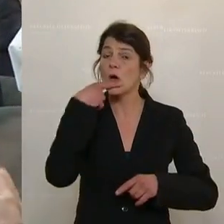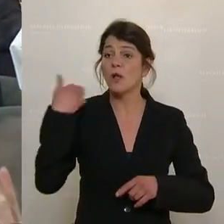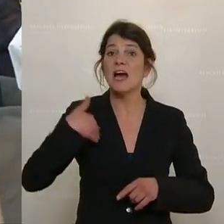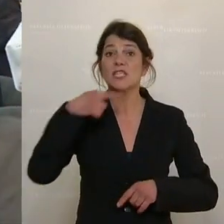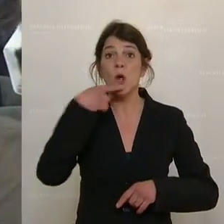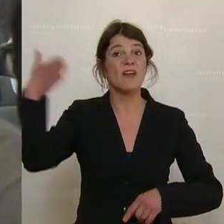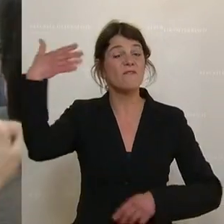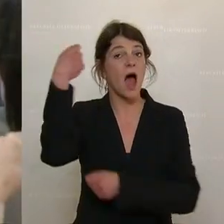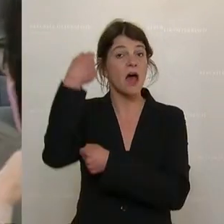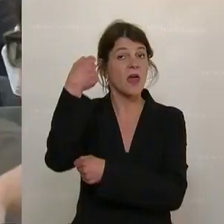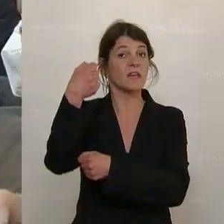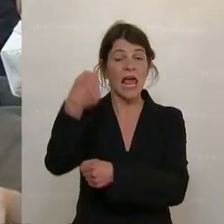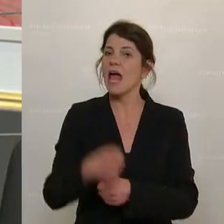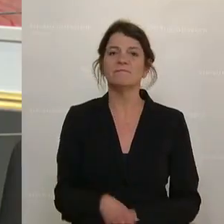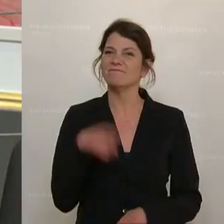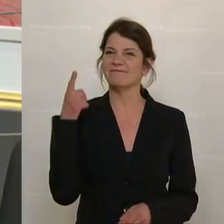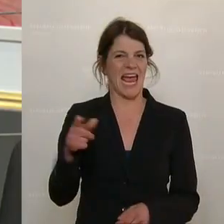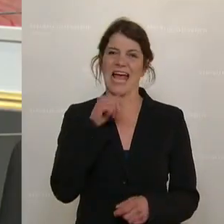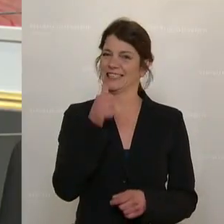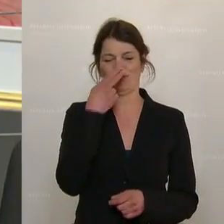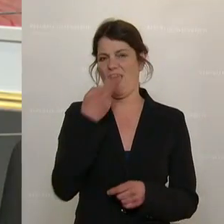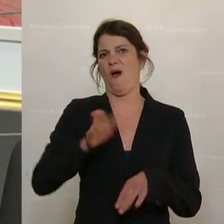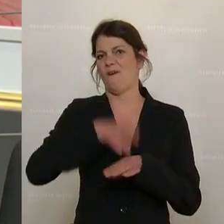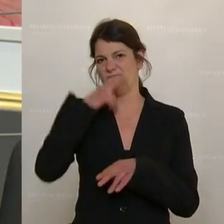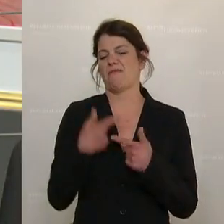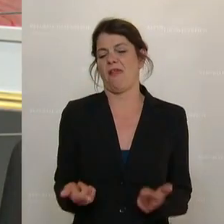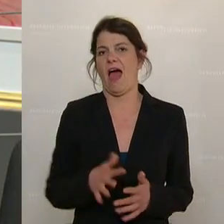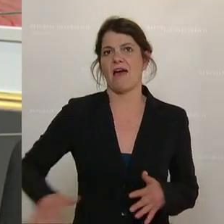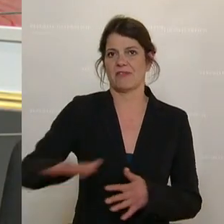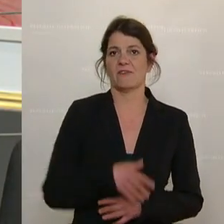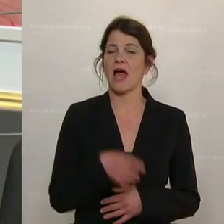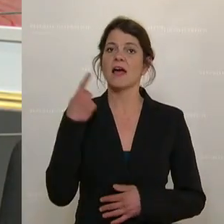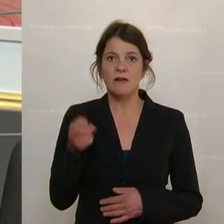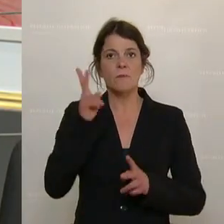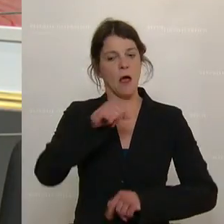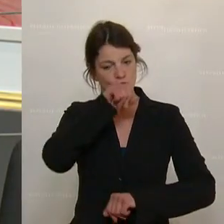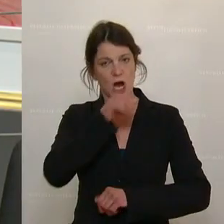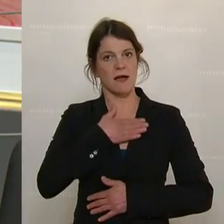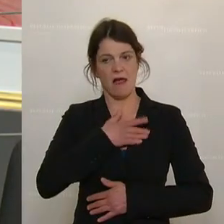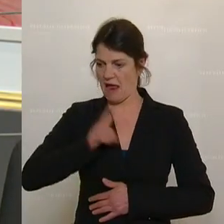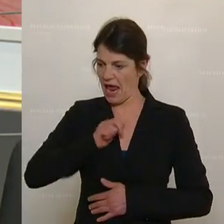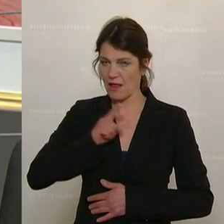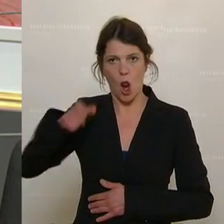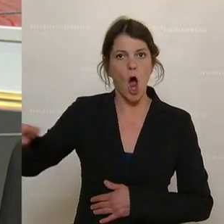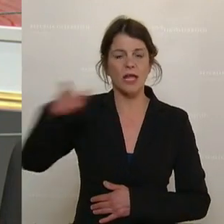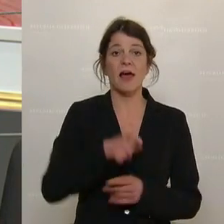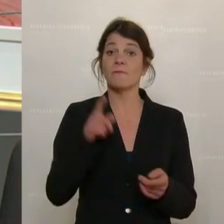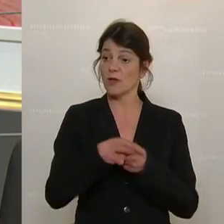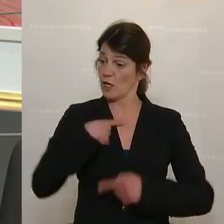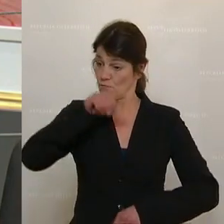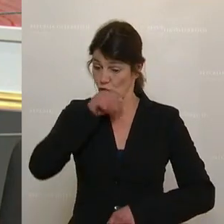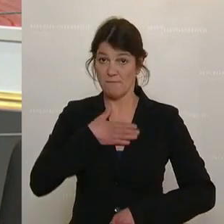-rote Fahne trägt, ist noch lange kein Patriot. Denn Patriotismus ist die Liebe zu den Seinen. Und die Liebe zu den Seinen heißt, die